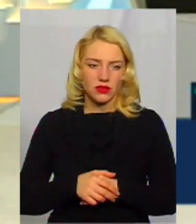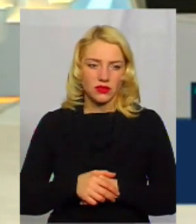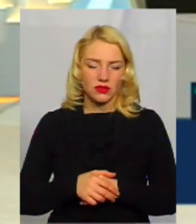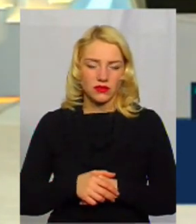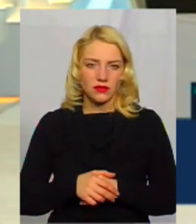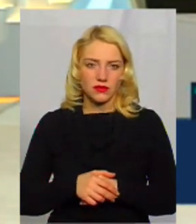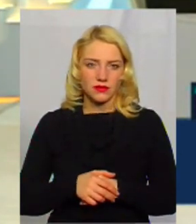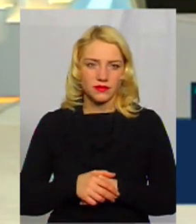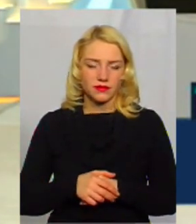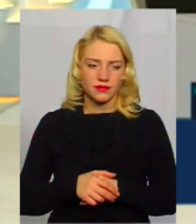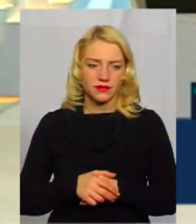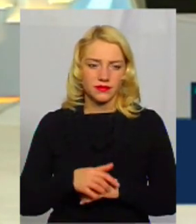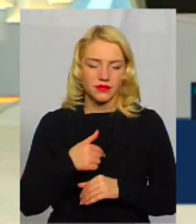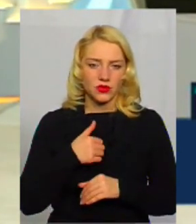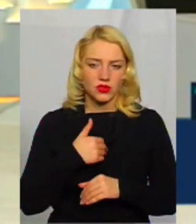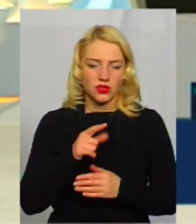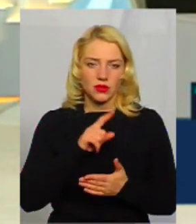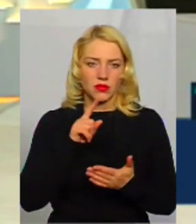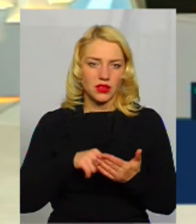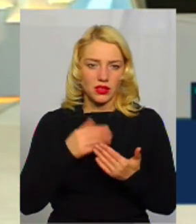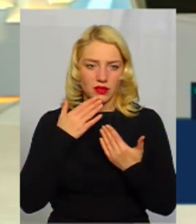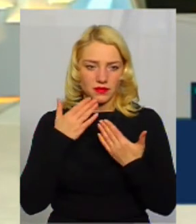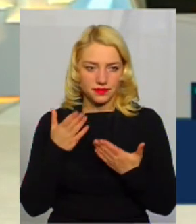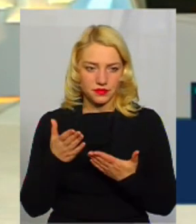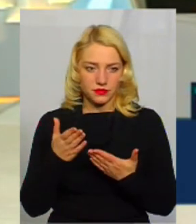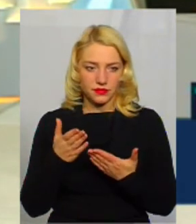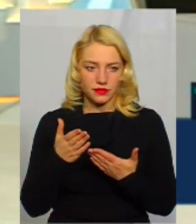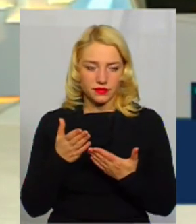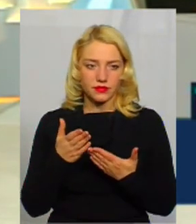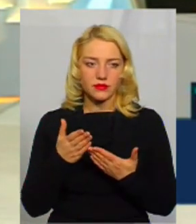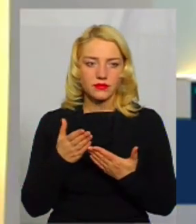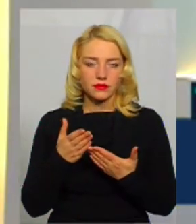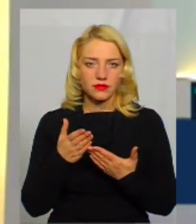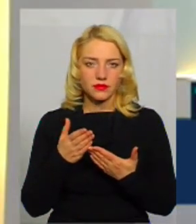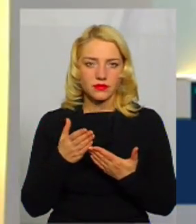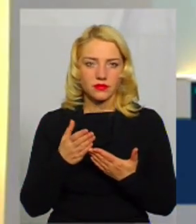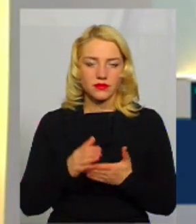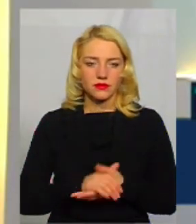Я хотела задати таке запитання. Задавайте.